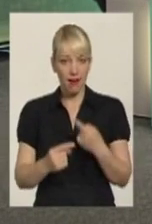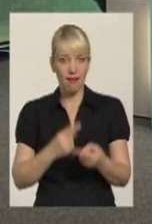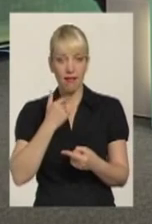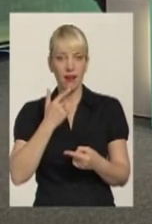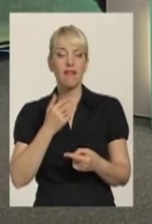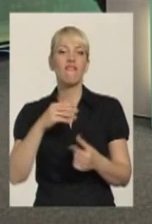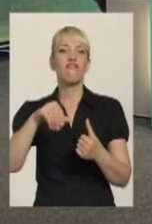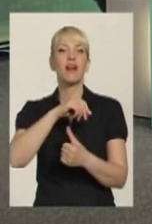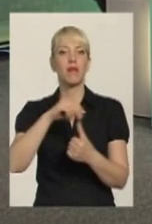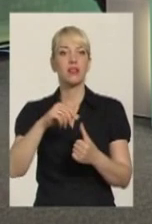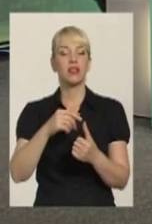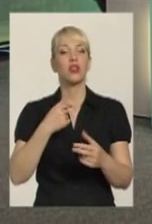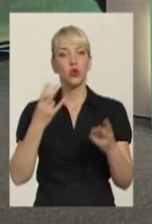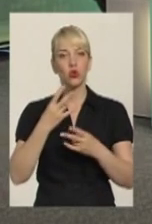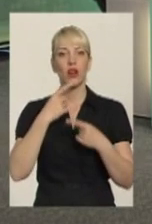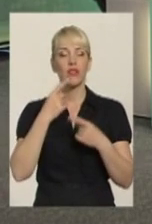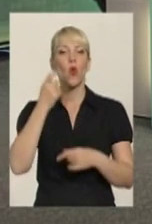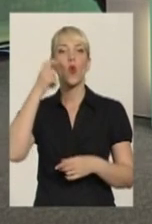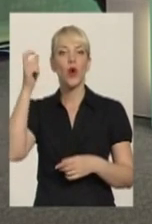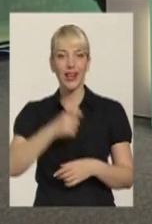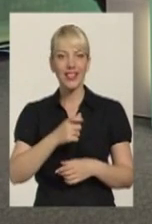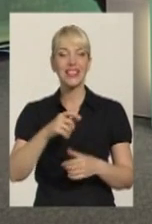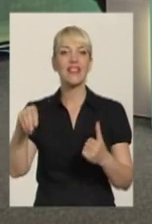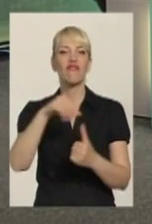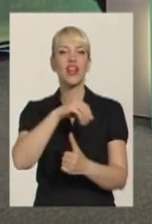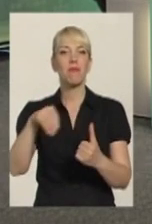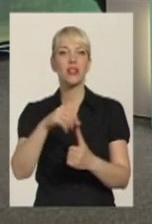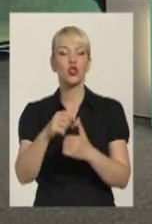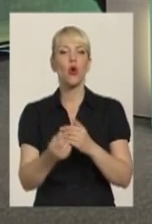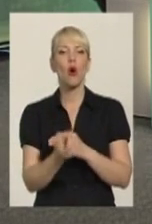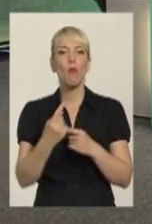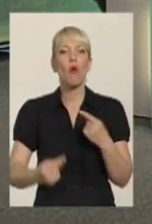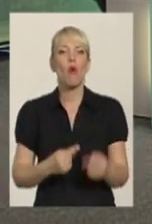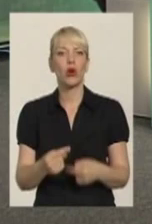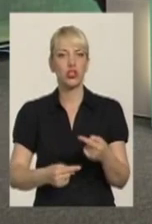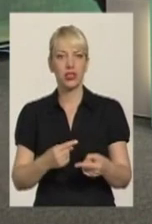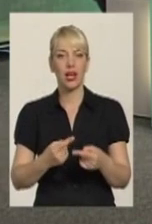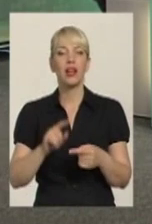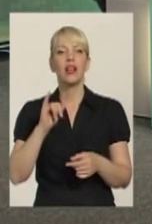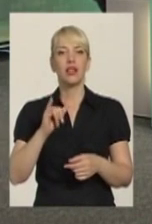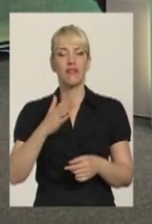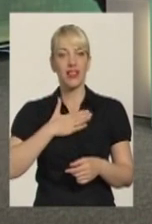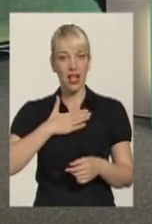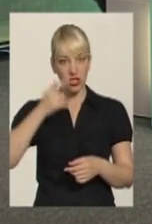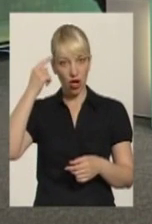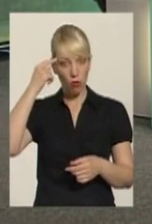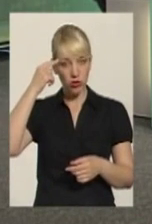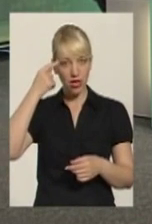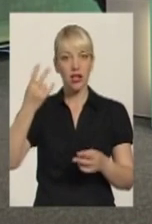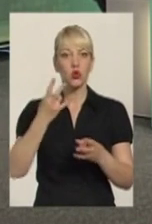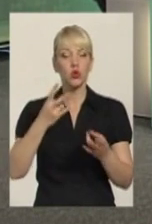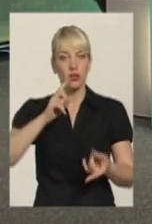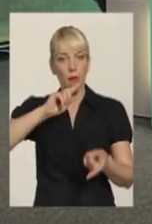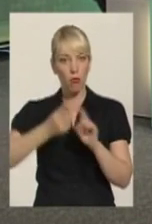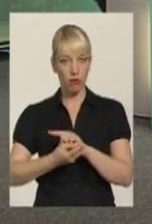Україні з вірменського походження. і сьогодні просто в наших мозгах треба поміняти цей подход.